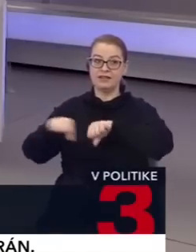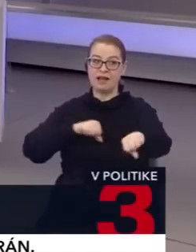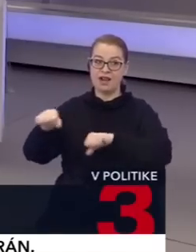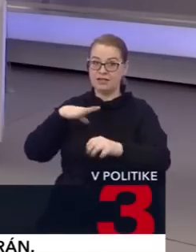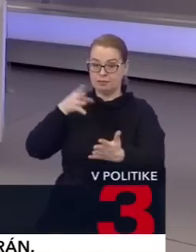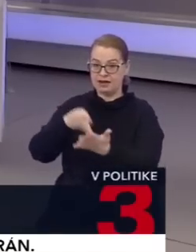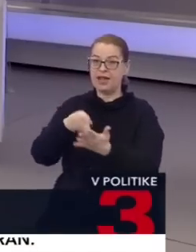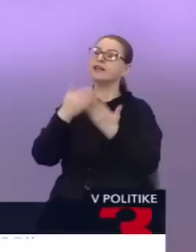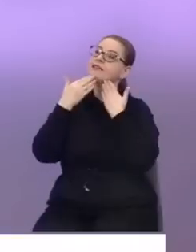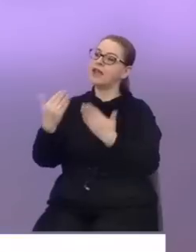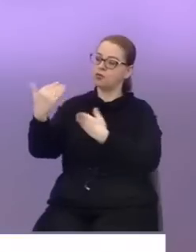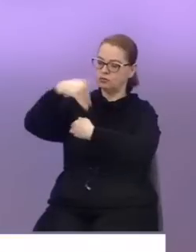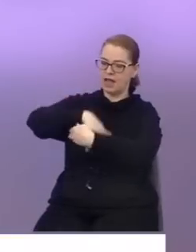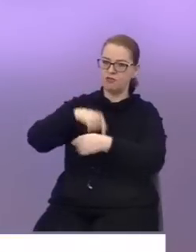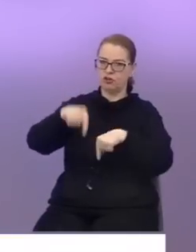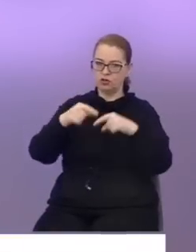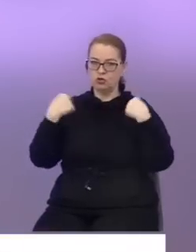Heger. Ďakujem vám pekne za naštevú štúdiu.